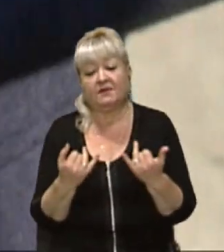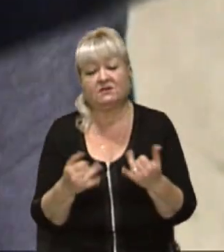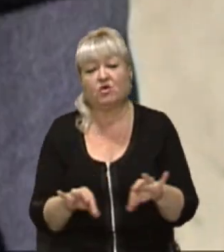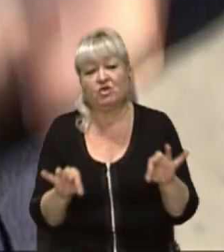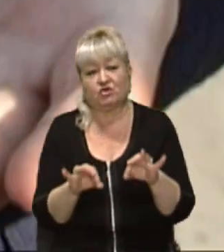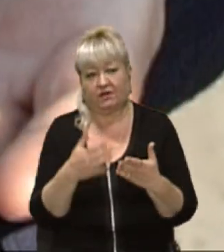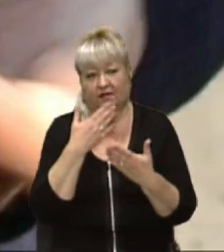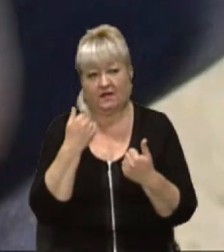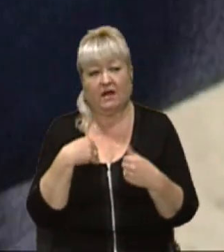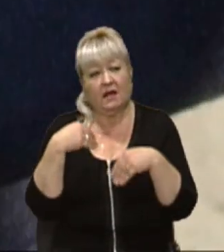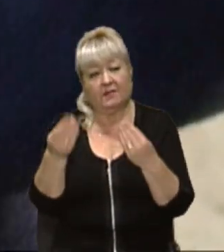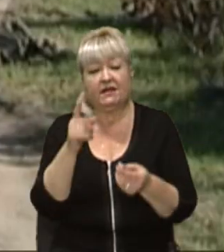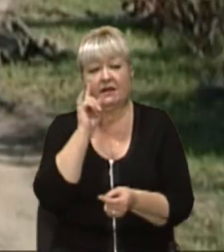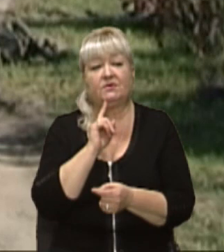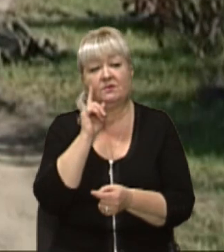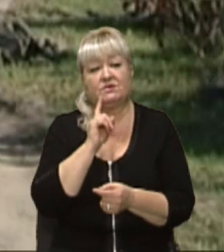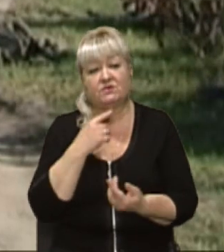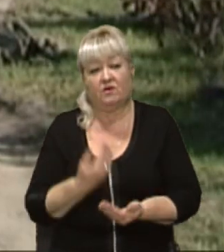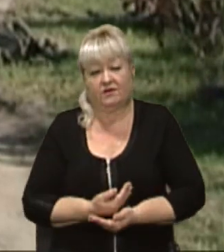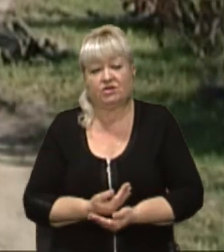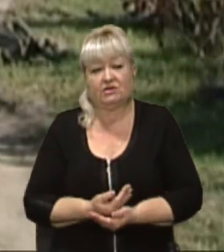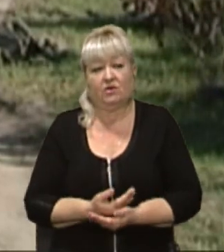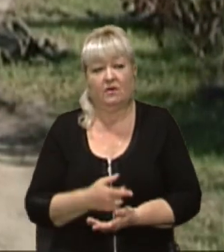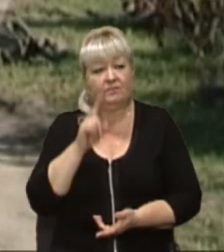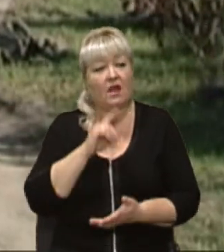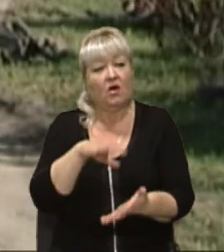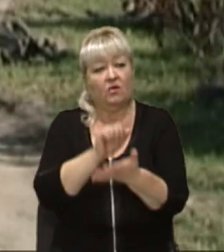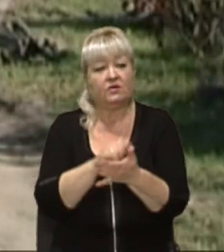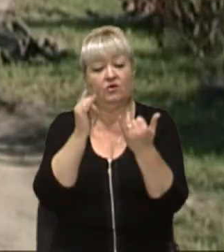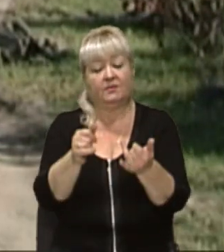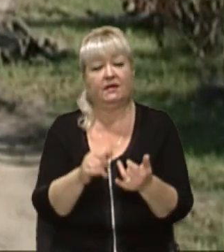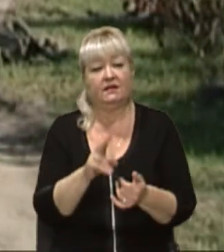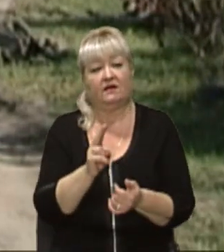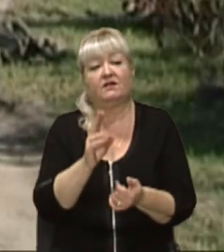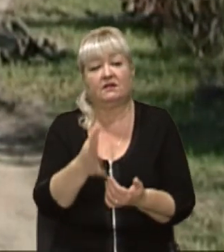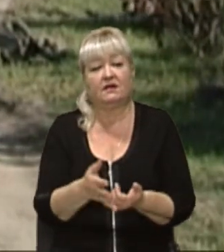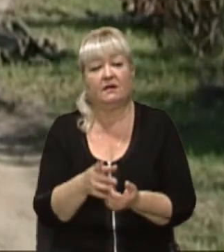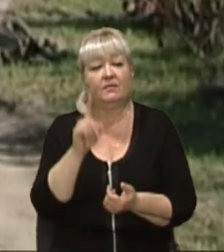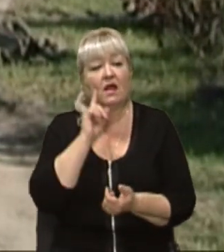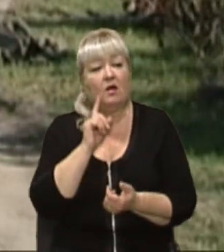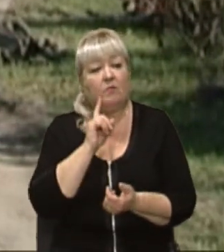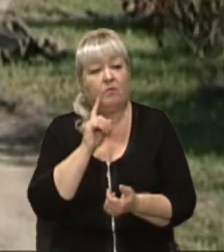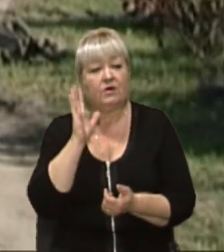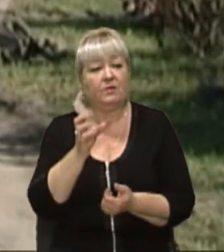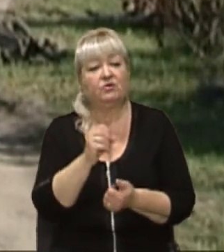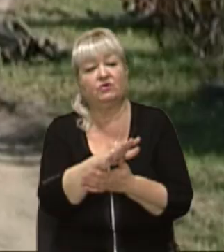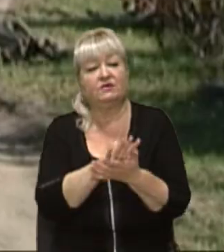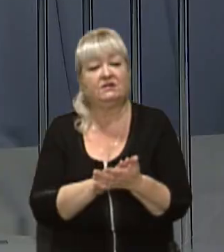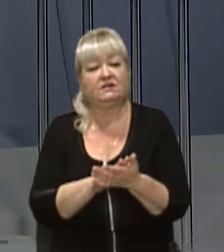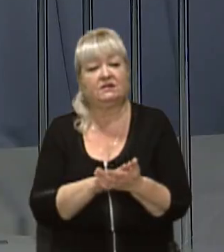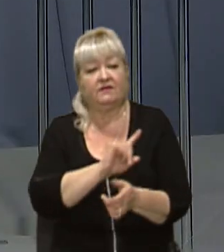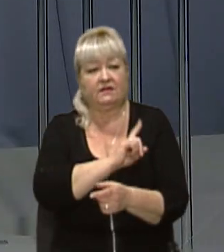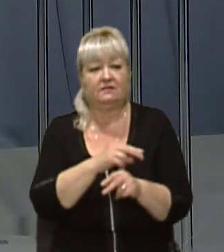немає. Ми даємо тимчасове житло, орендуємо для них помешкання на цей час, поки буде тривати підсилення